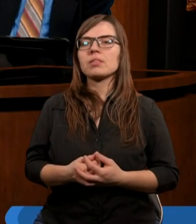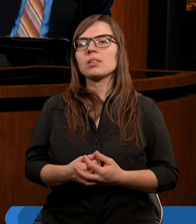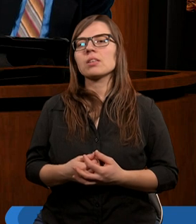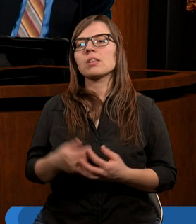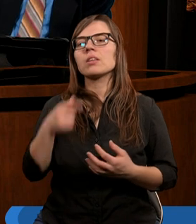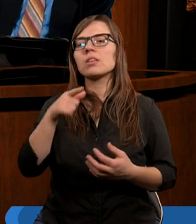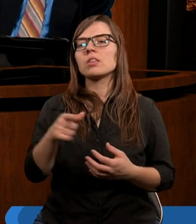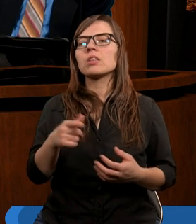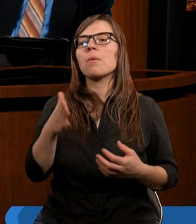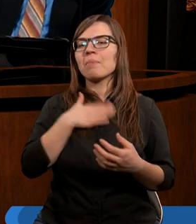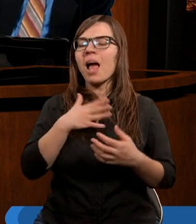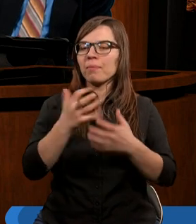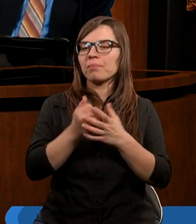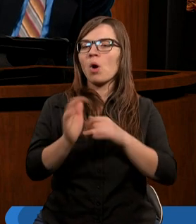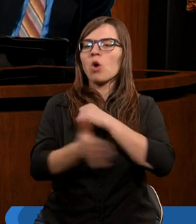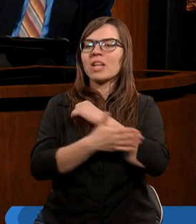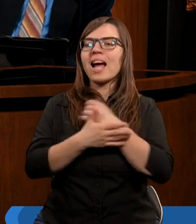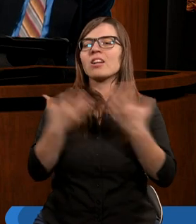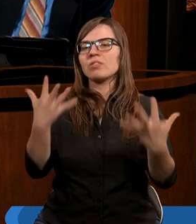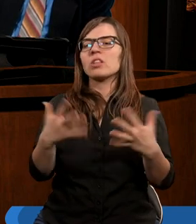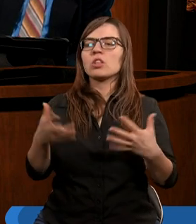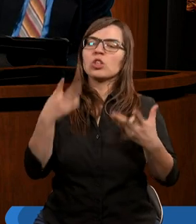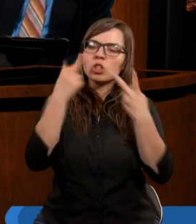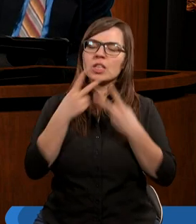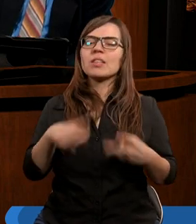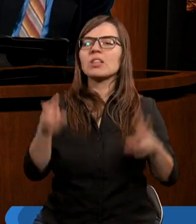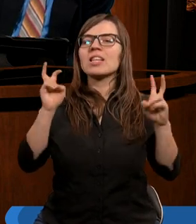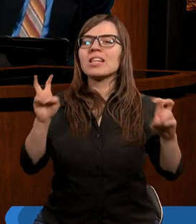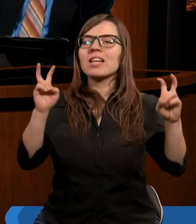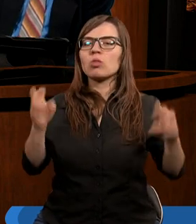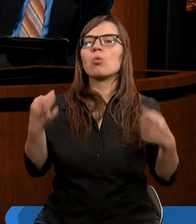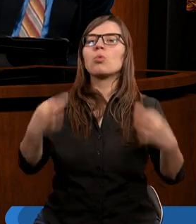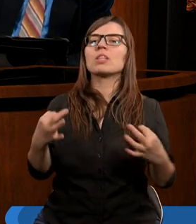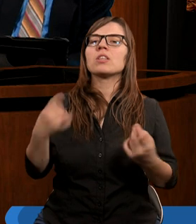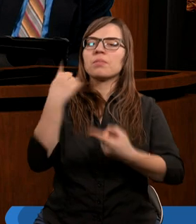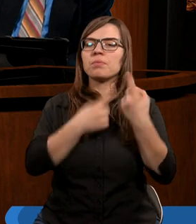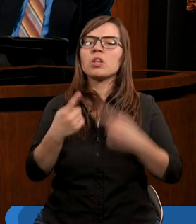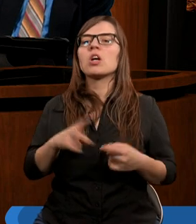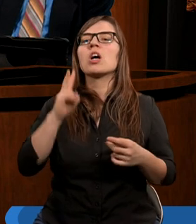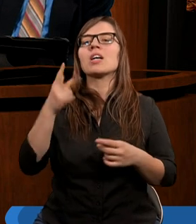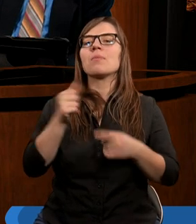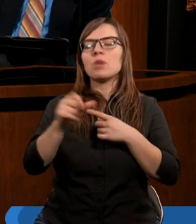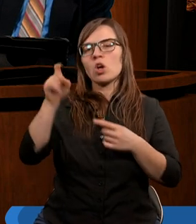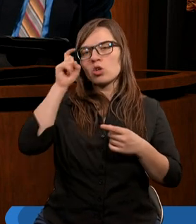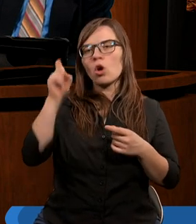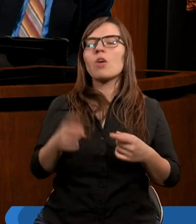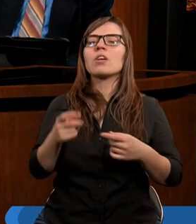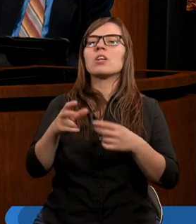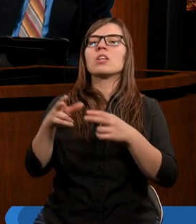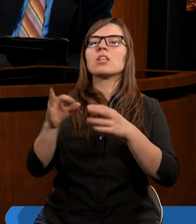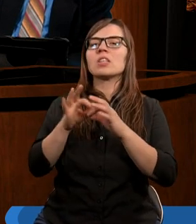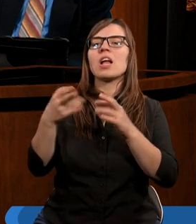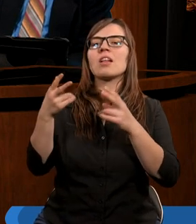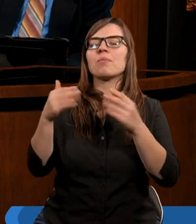Biorąc do ręki nasz podręcznik, czytam tytuł dzisiejszego rozważania. Kim jest człowiek z siódmego